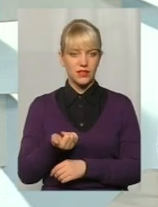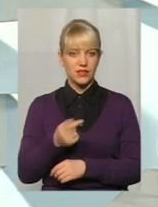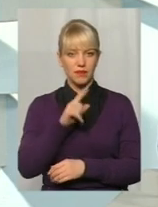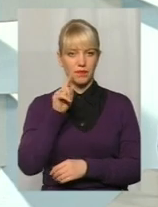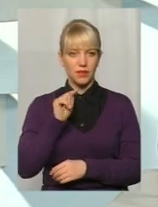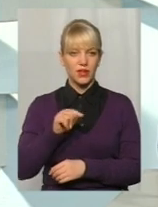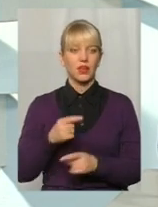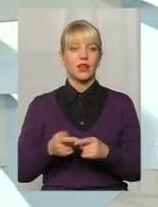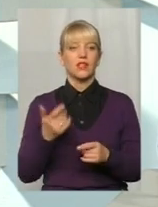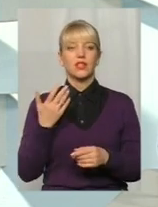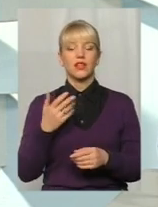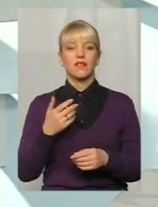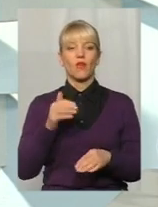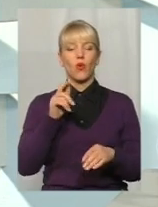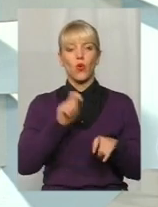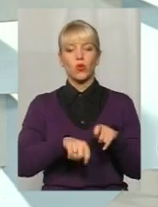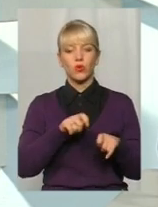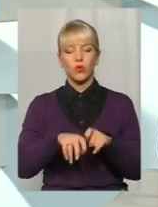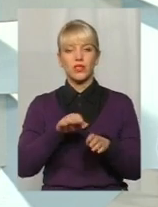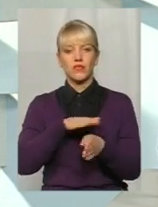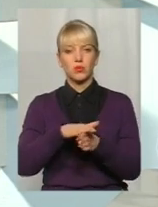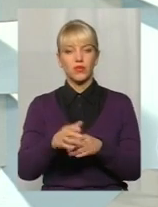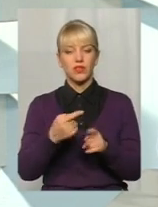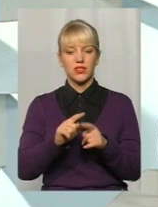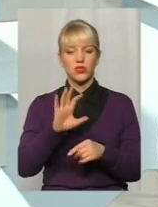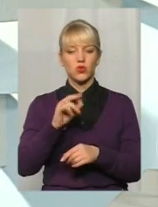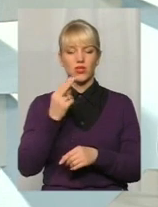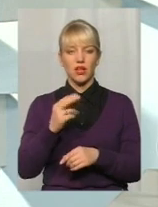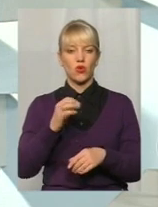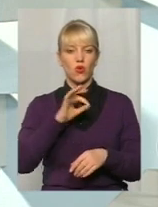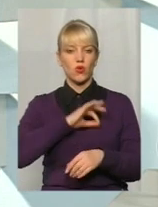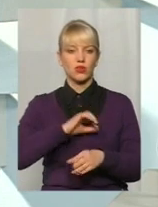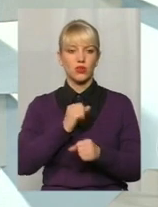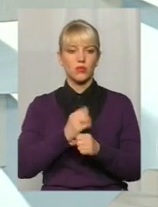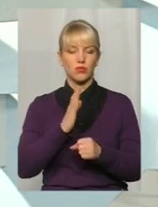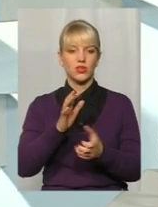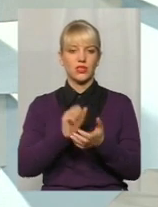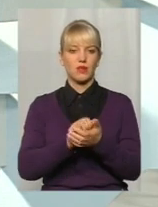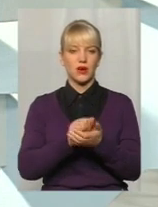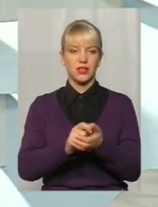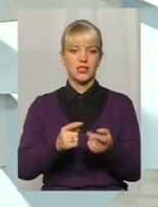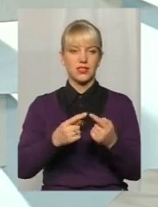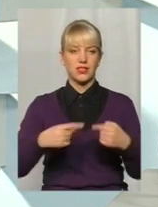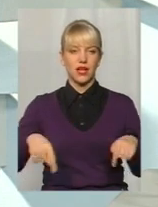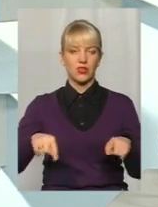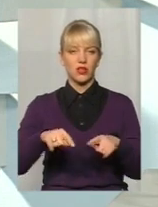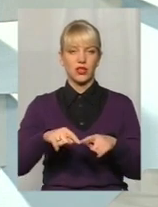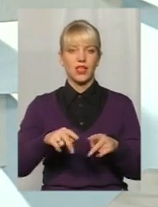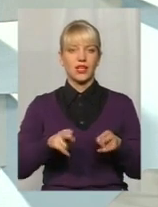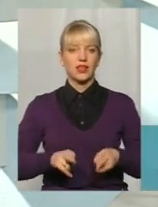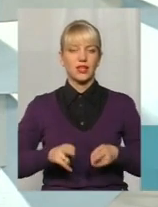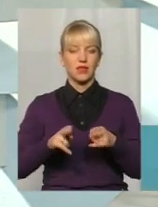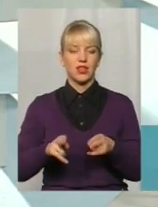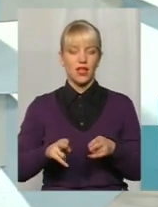контроль за відбуванням цих соціальних корисних роботів буде займатися сектор кримінально